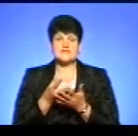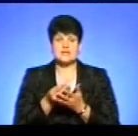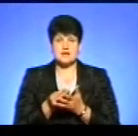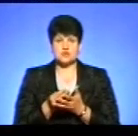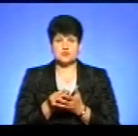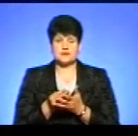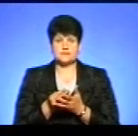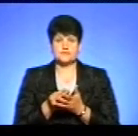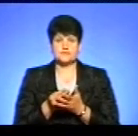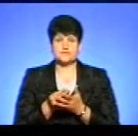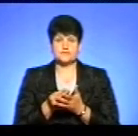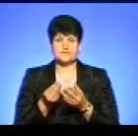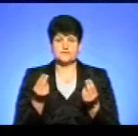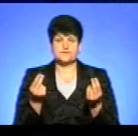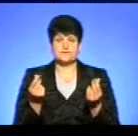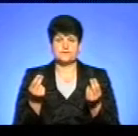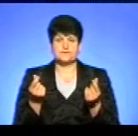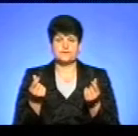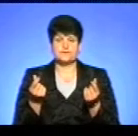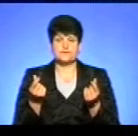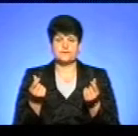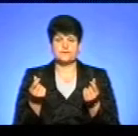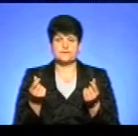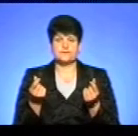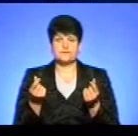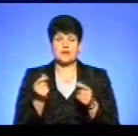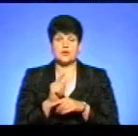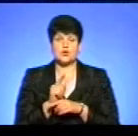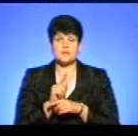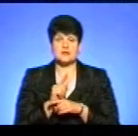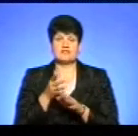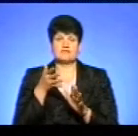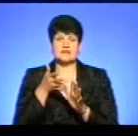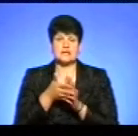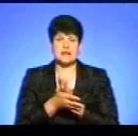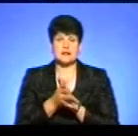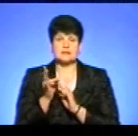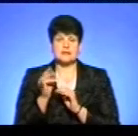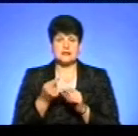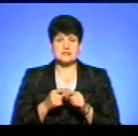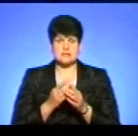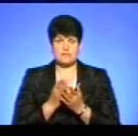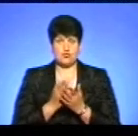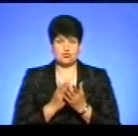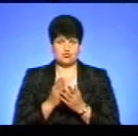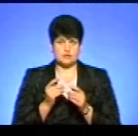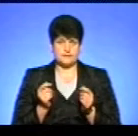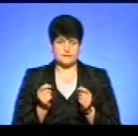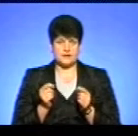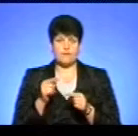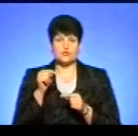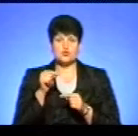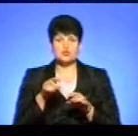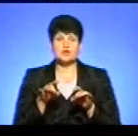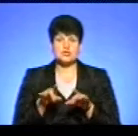норматив витрат на ці послуги. В цьому